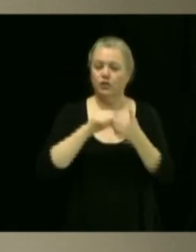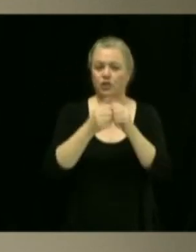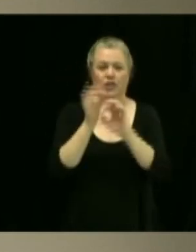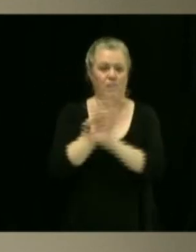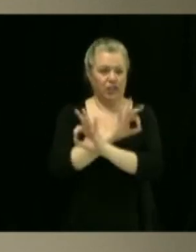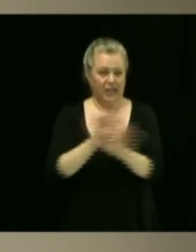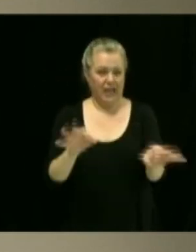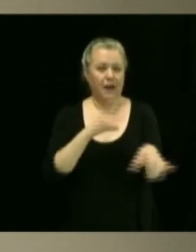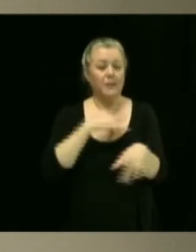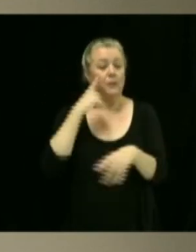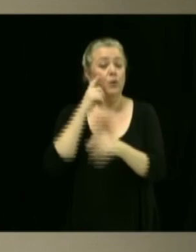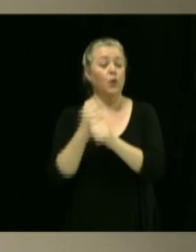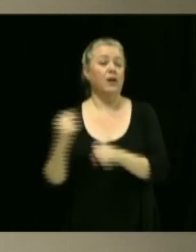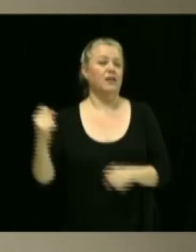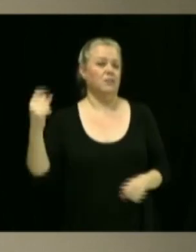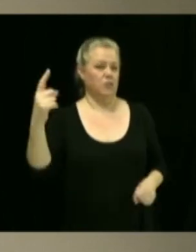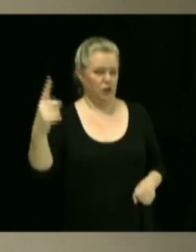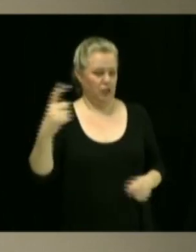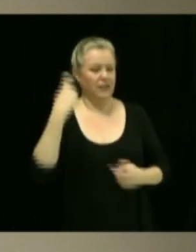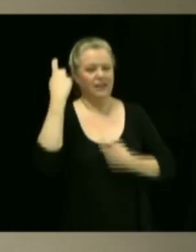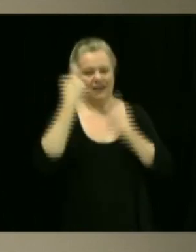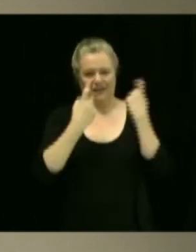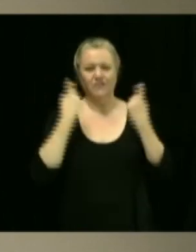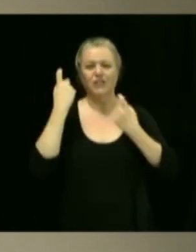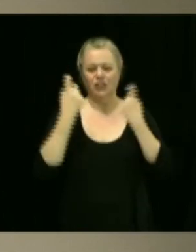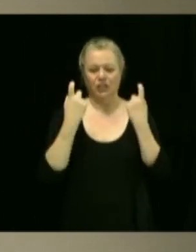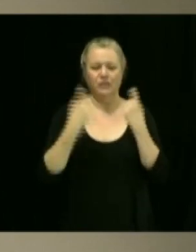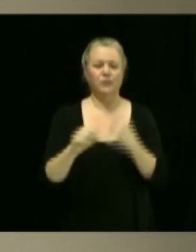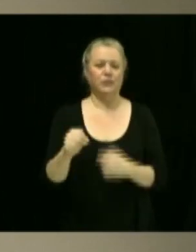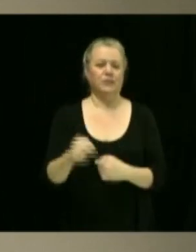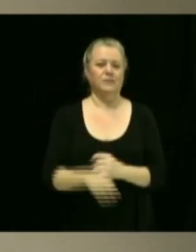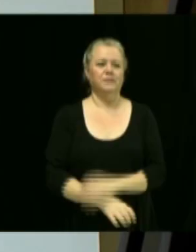une question sur laquelle tout le conseil va se pencher.